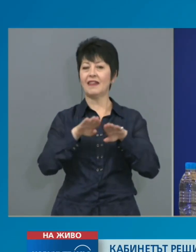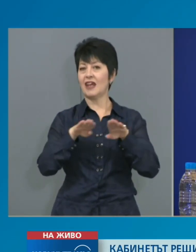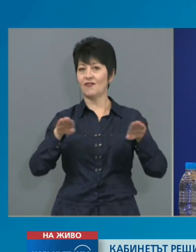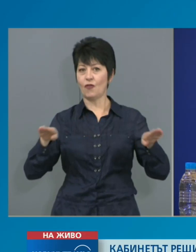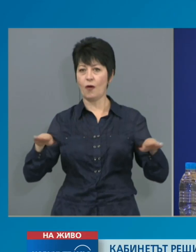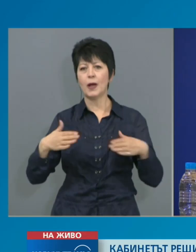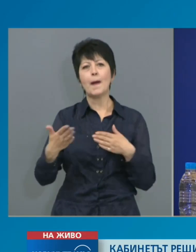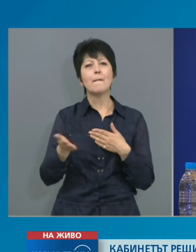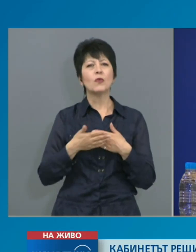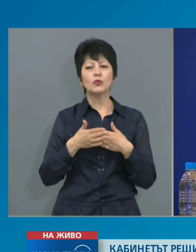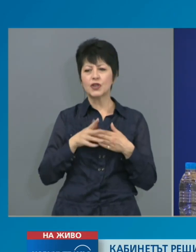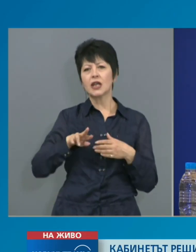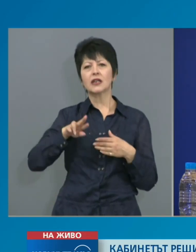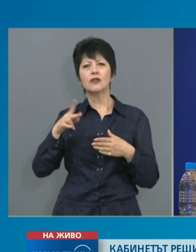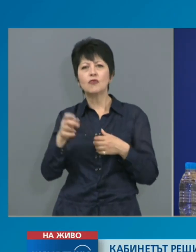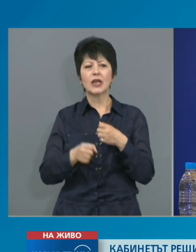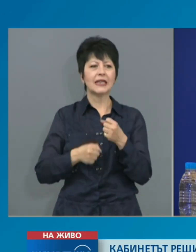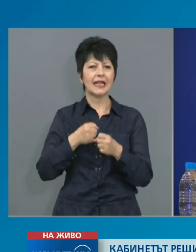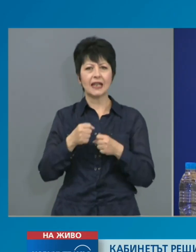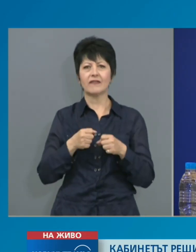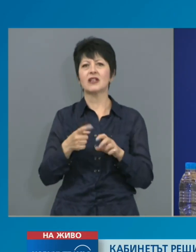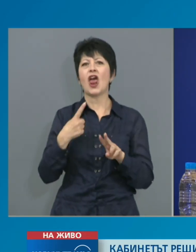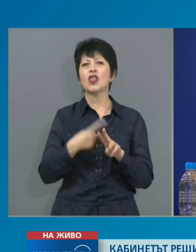всички други действия на нотариуси,